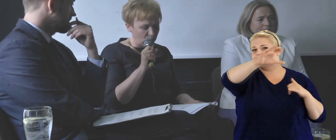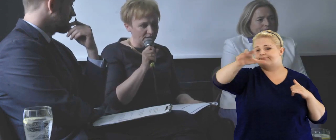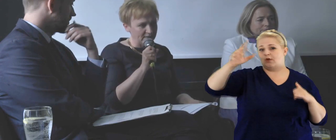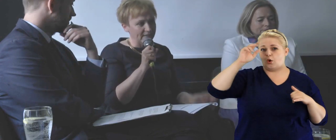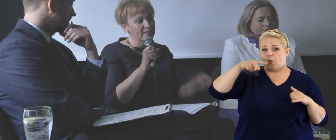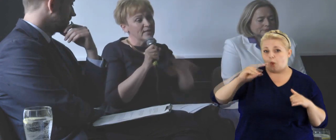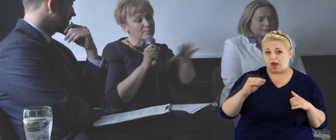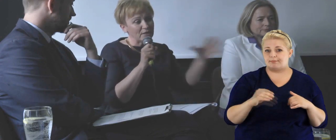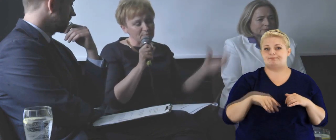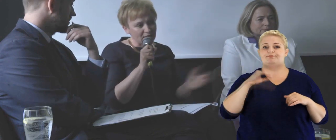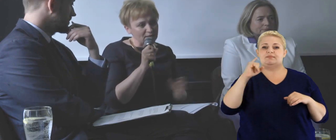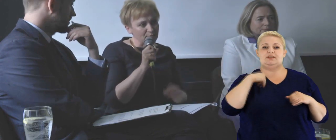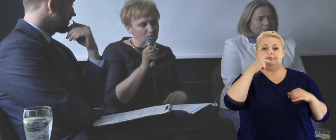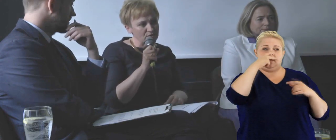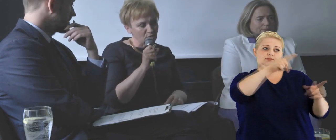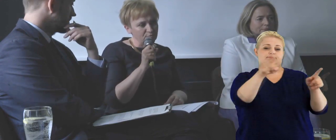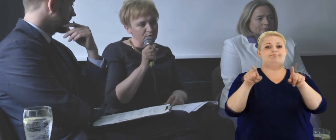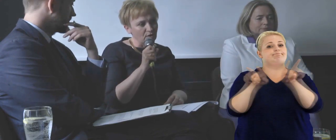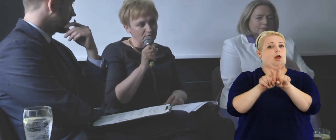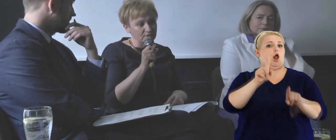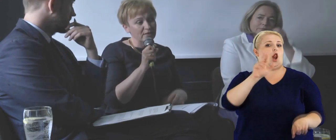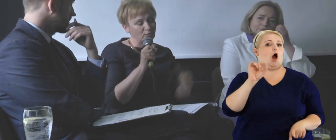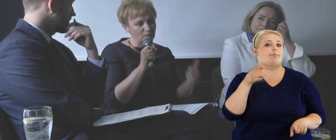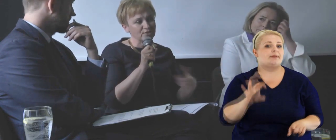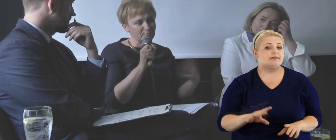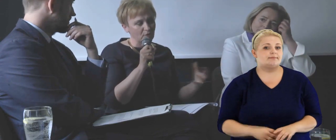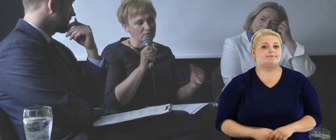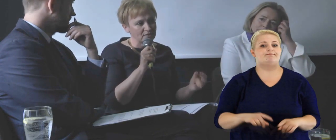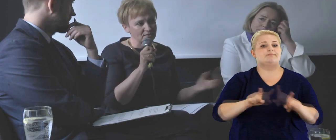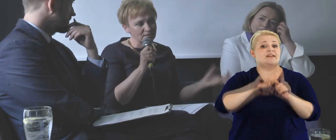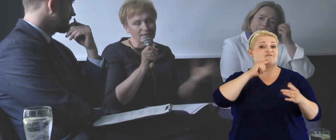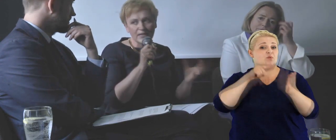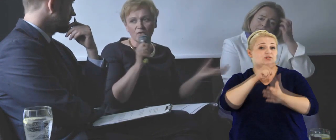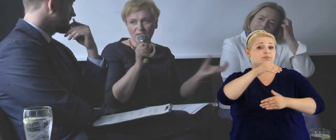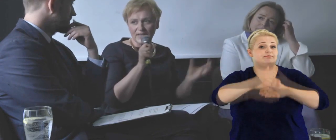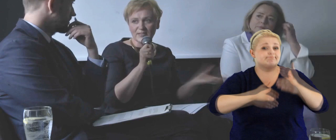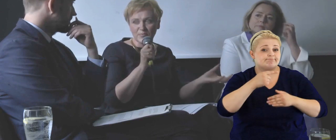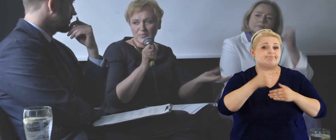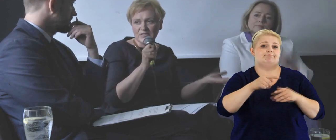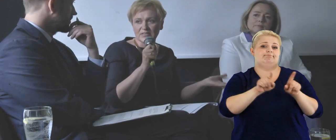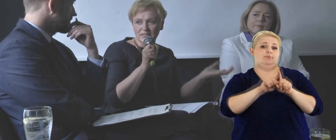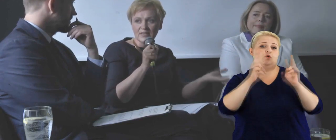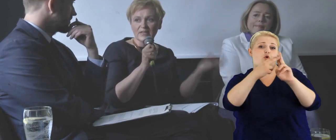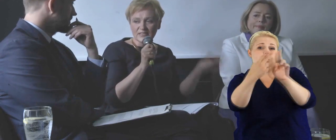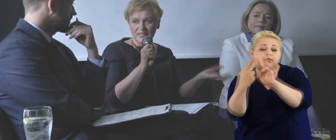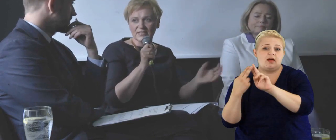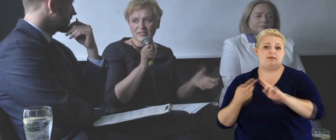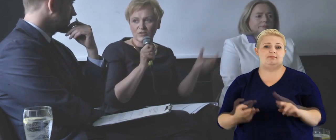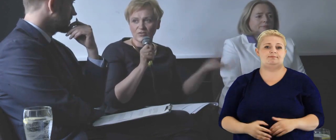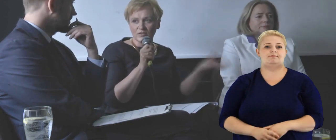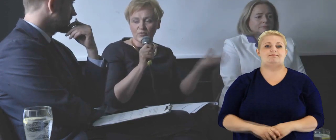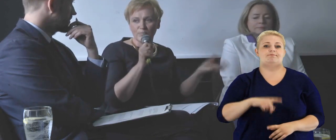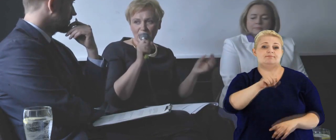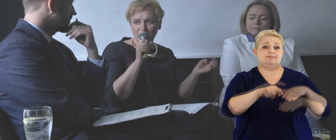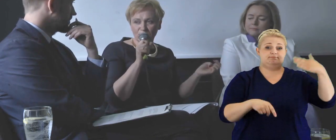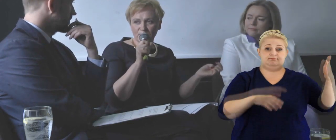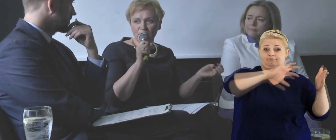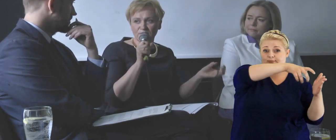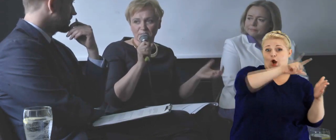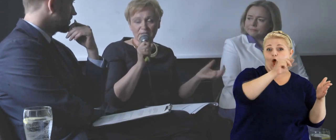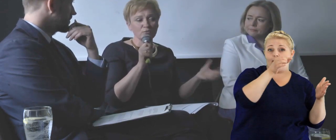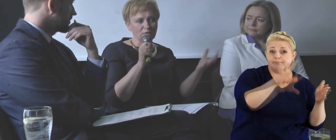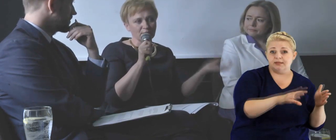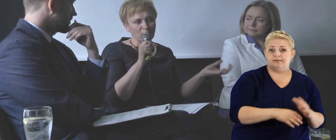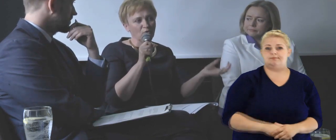instytucje unijne. I patrzmy na ten proces lobbingowy jako właśnie proces i te kontakty pomiędzy z jednej strony grupami